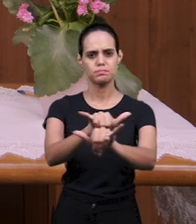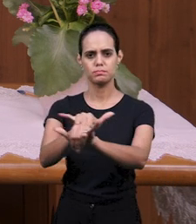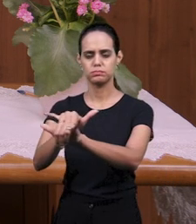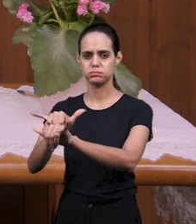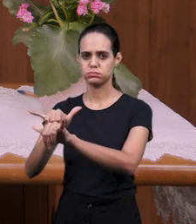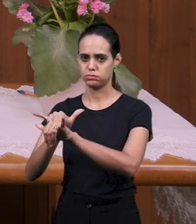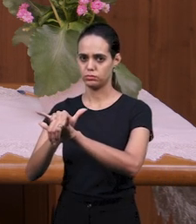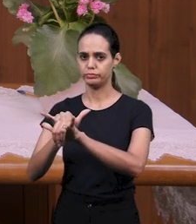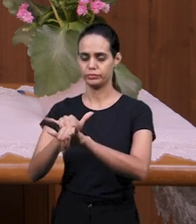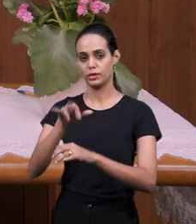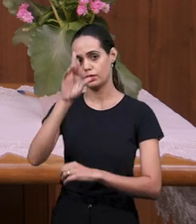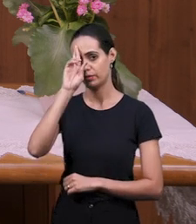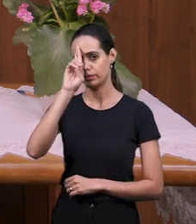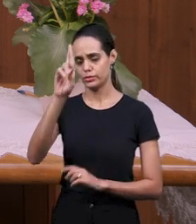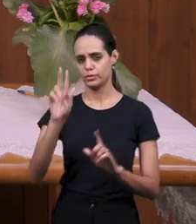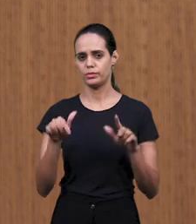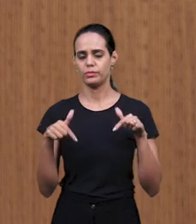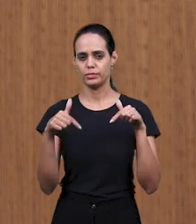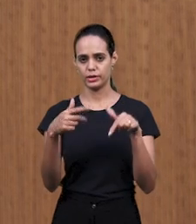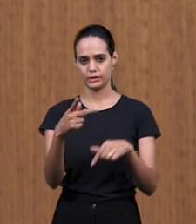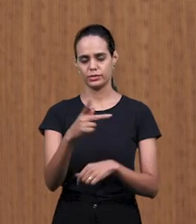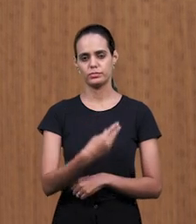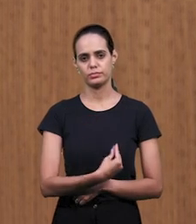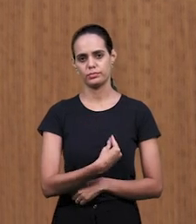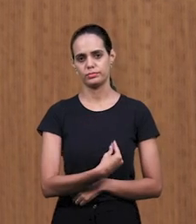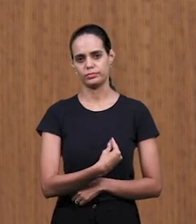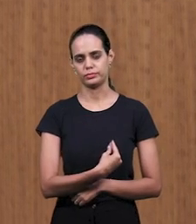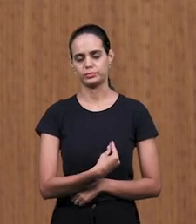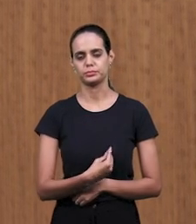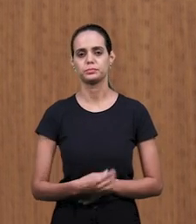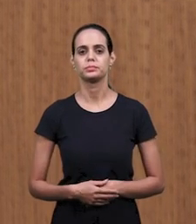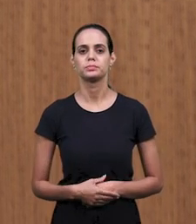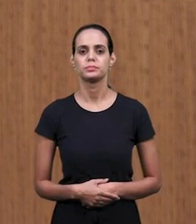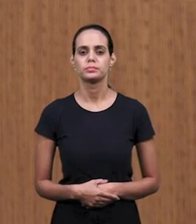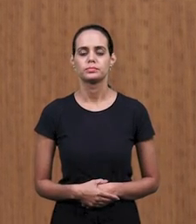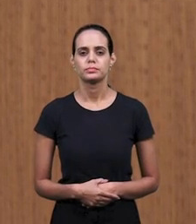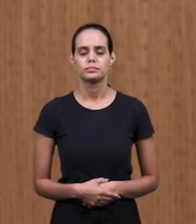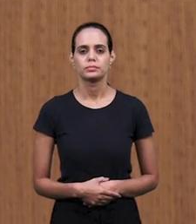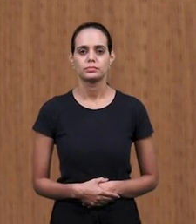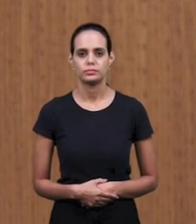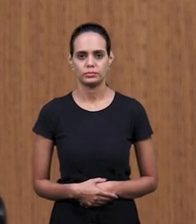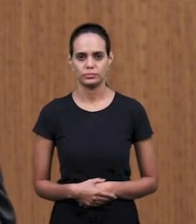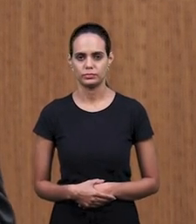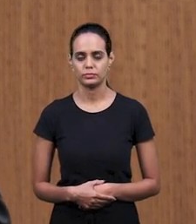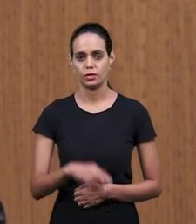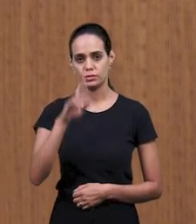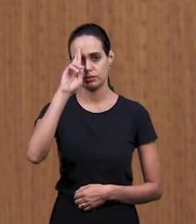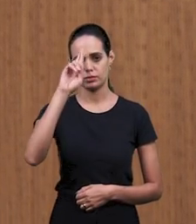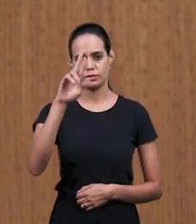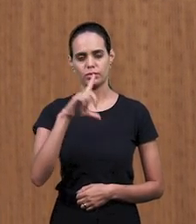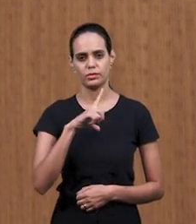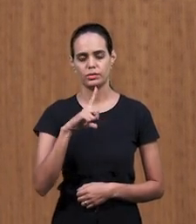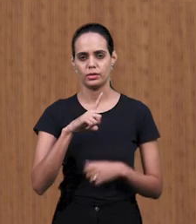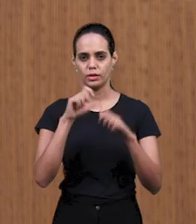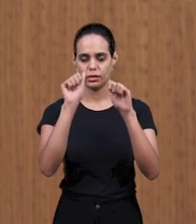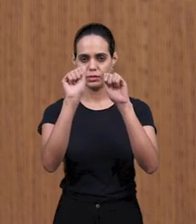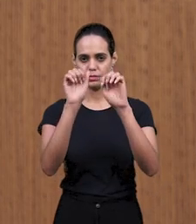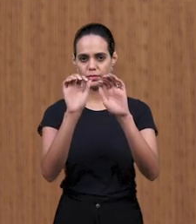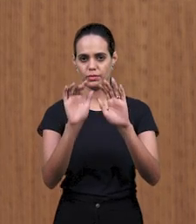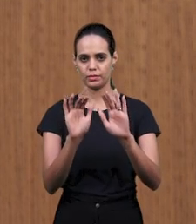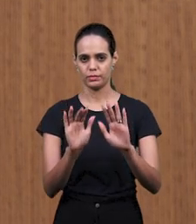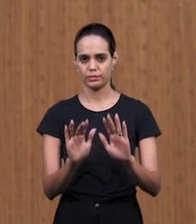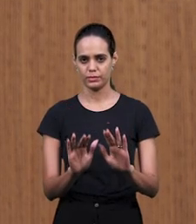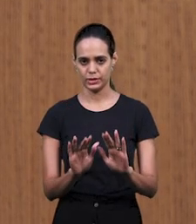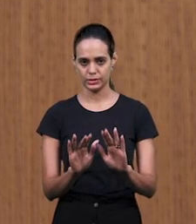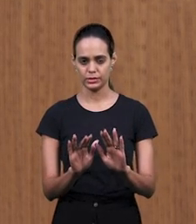в вашей жизни. Братья и сестры, Господь имеет благословение. Бог сказал о прощении.